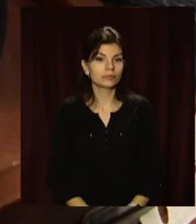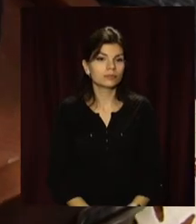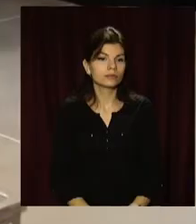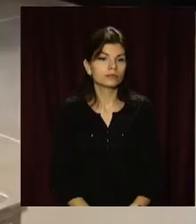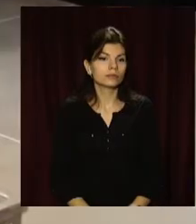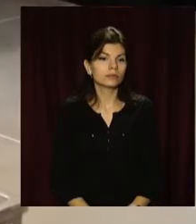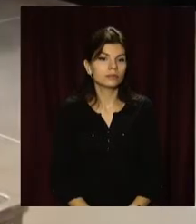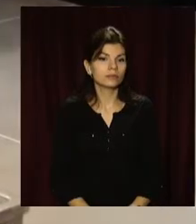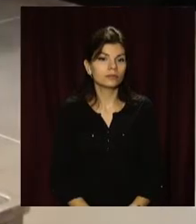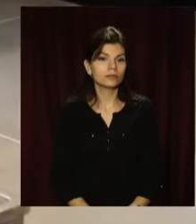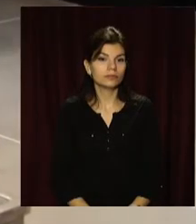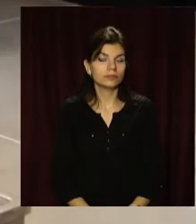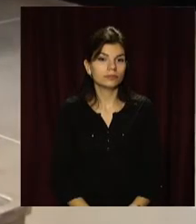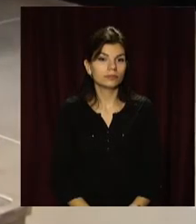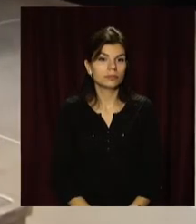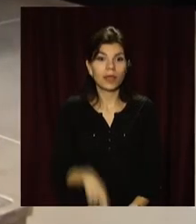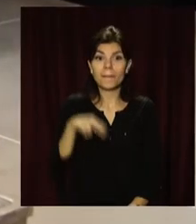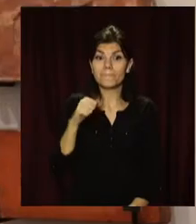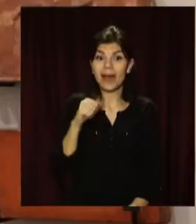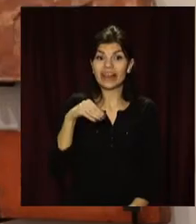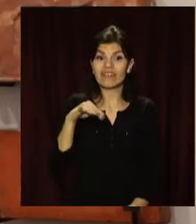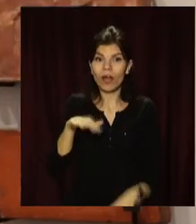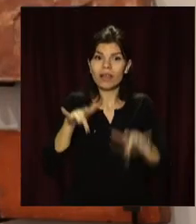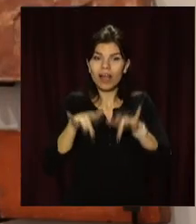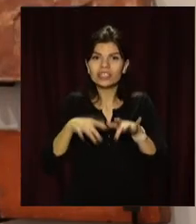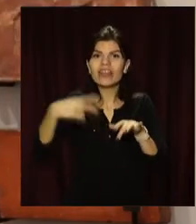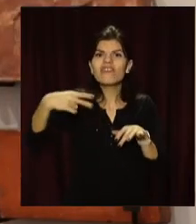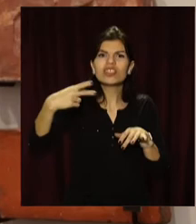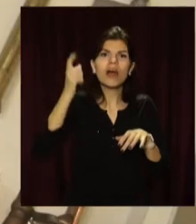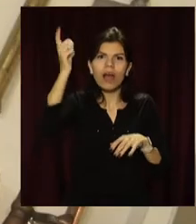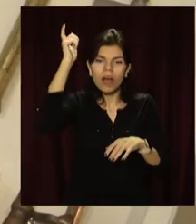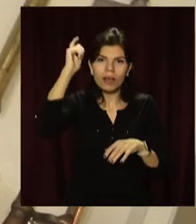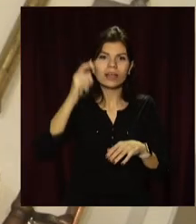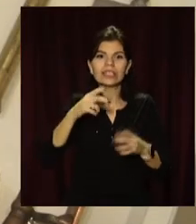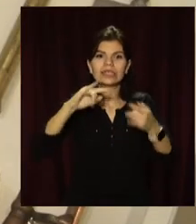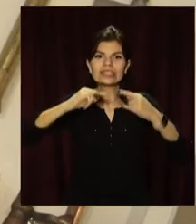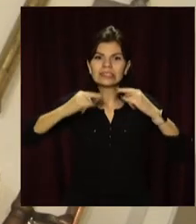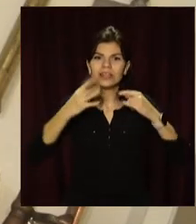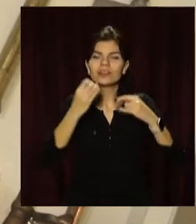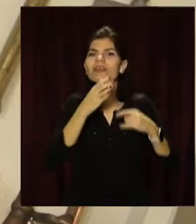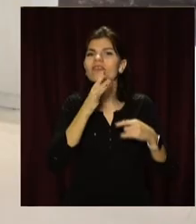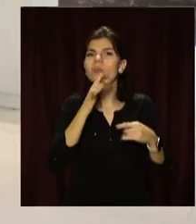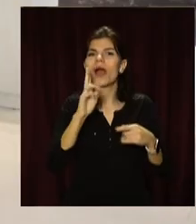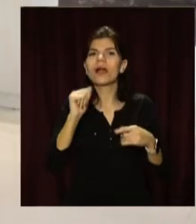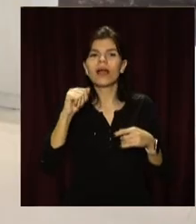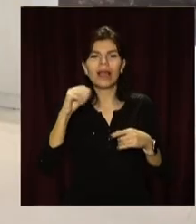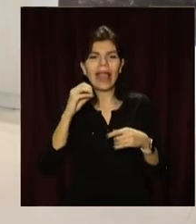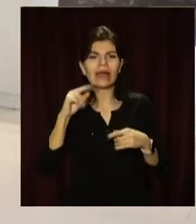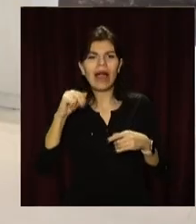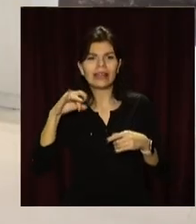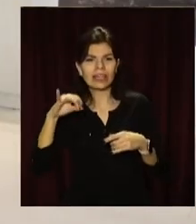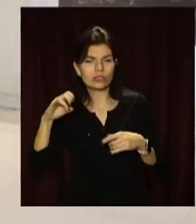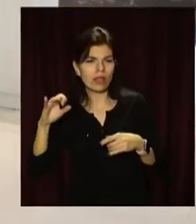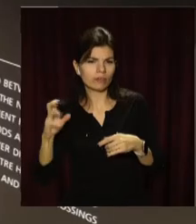Патефон, касовий апарат 20-го сторіччя – це глини катеринаславських будинків та документи. У Дніпрі облаштували музей